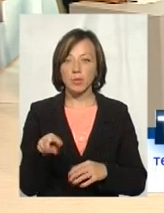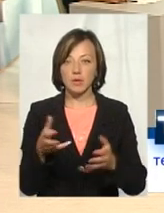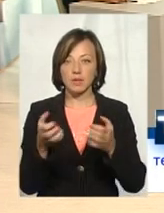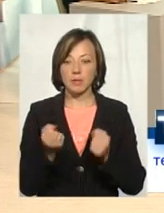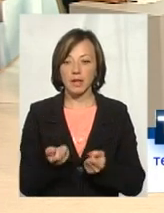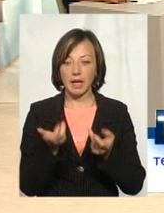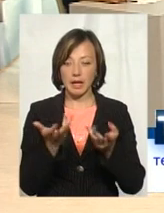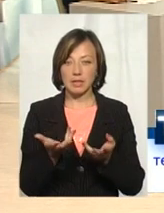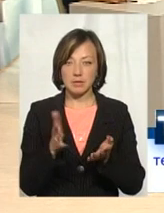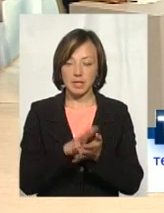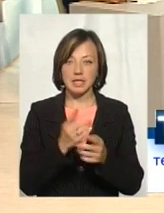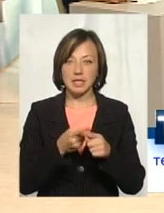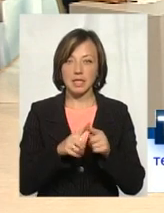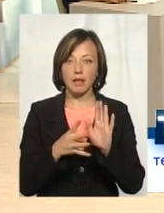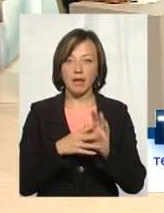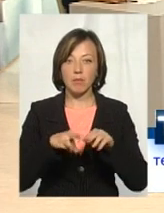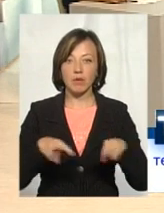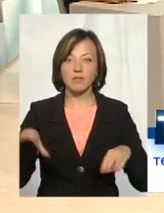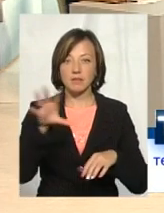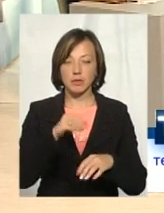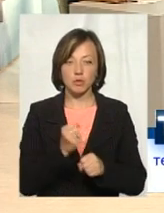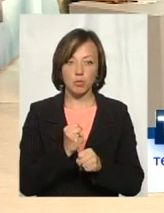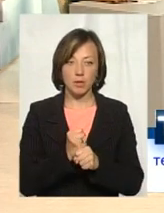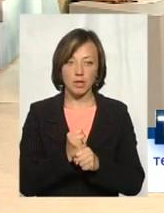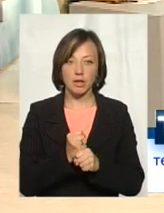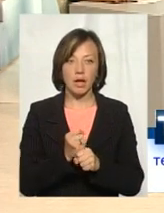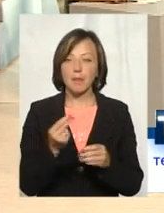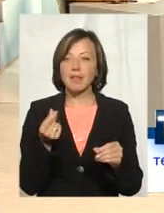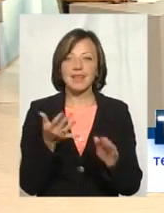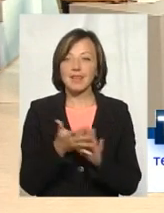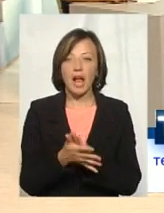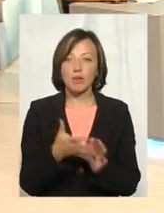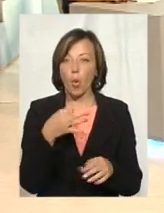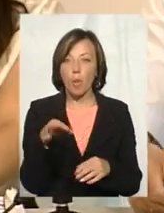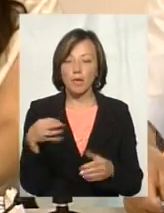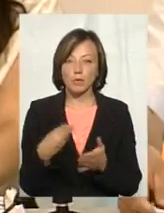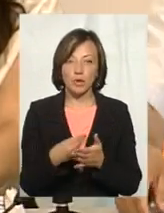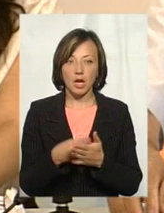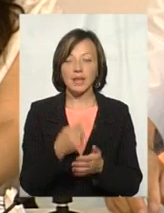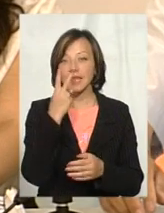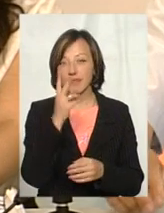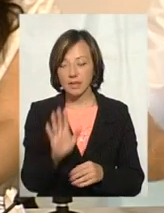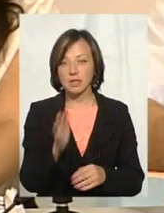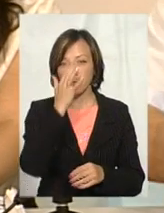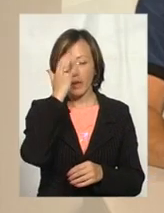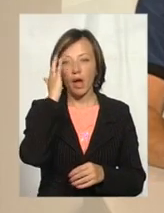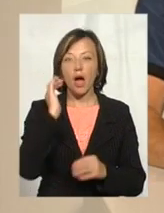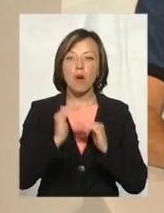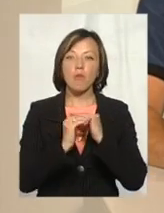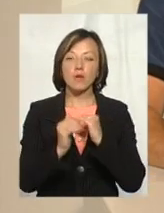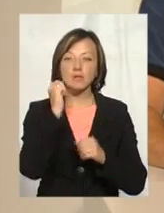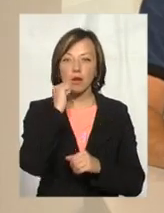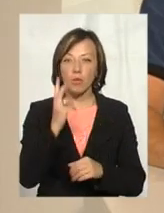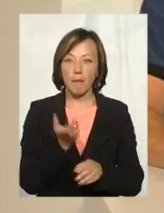кількість сміття. За цих 9 мільйонів ми це все зробимо. Ми не тратимо ніодної копійки. Дивіться, але ж полігон в